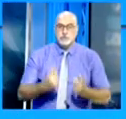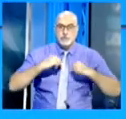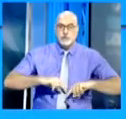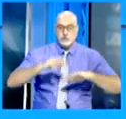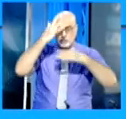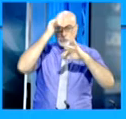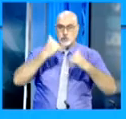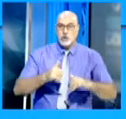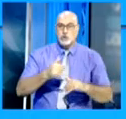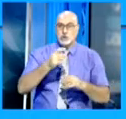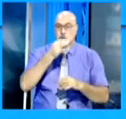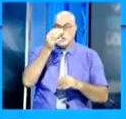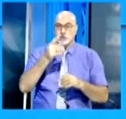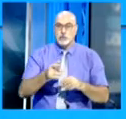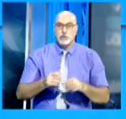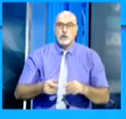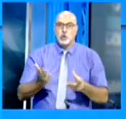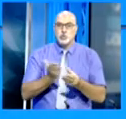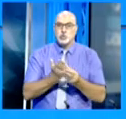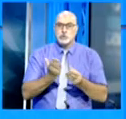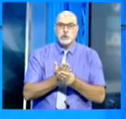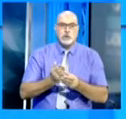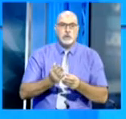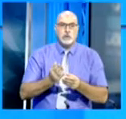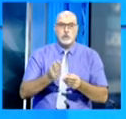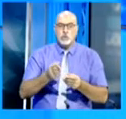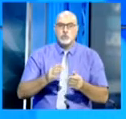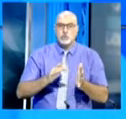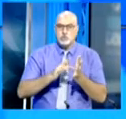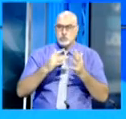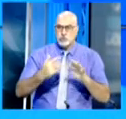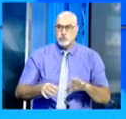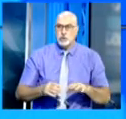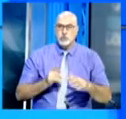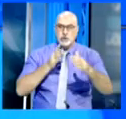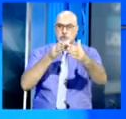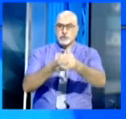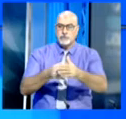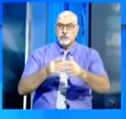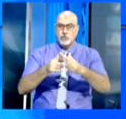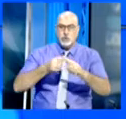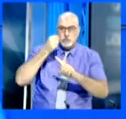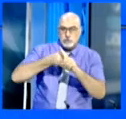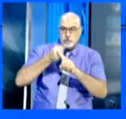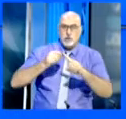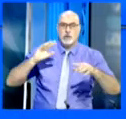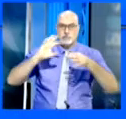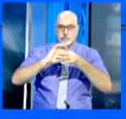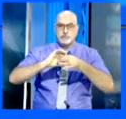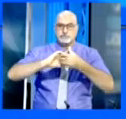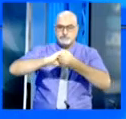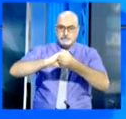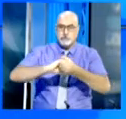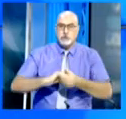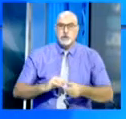على التوافق البيني حول جملة من الخطوات العملية التي من شأنها تكثيف التواصل على مختلف المستويات